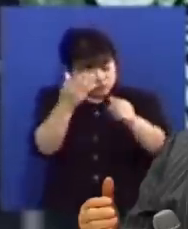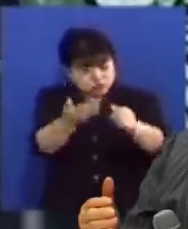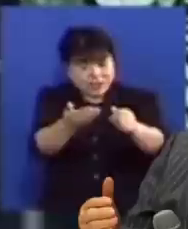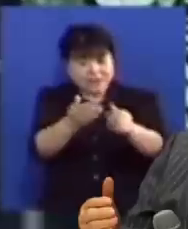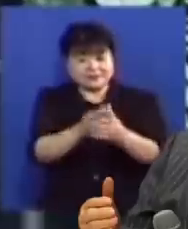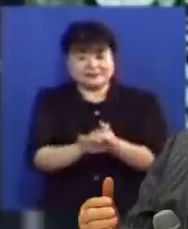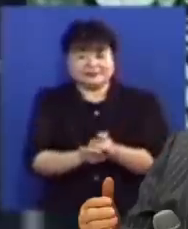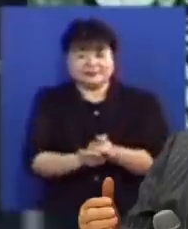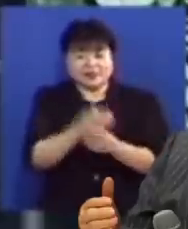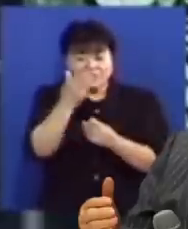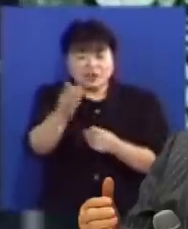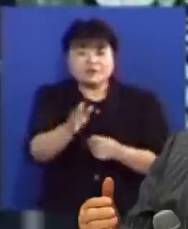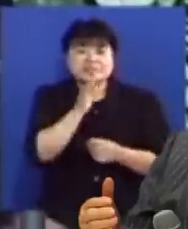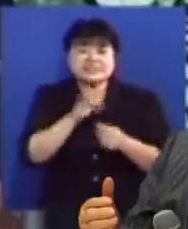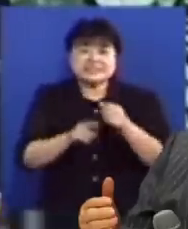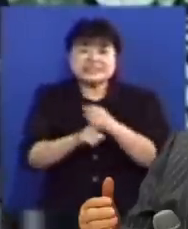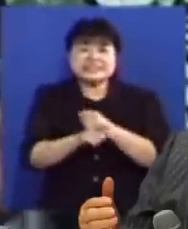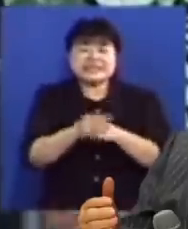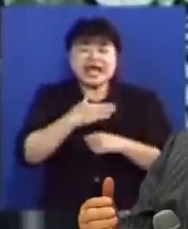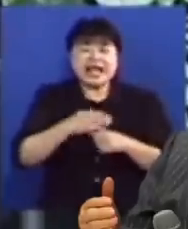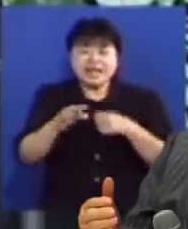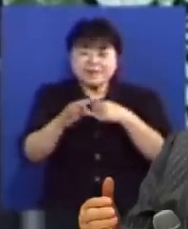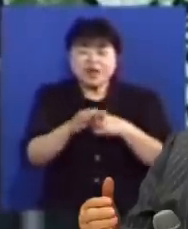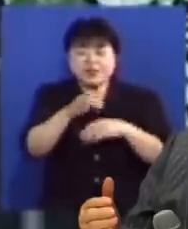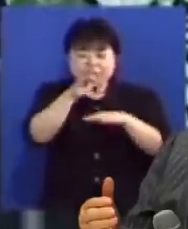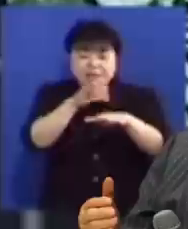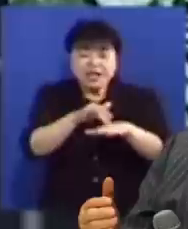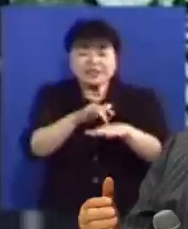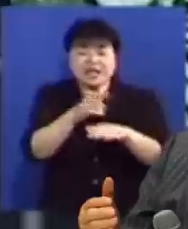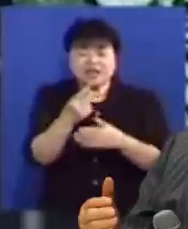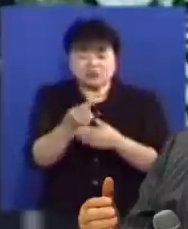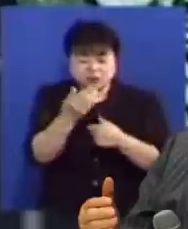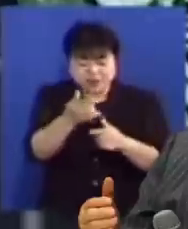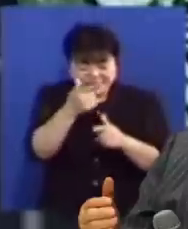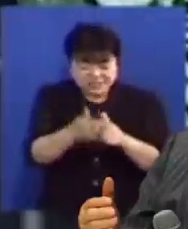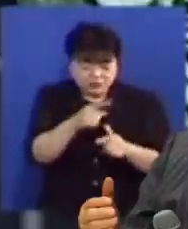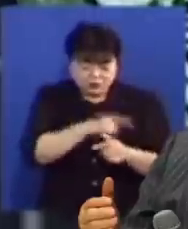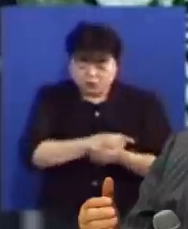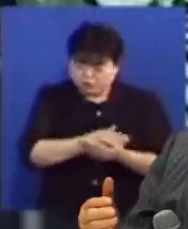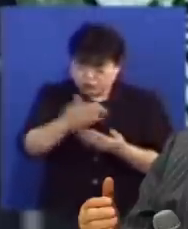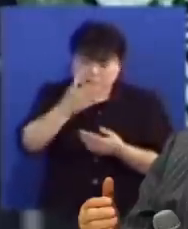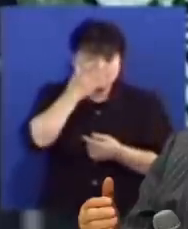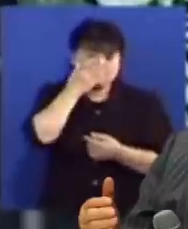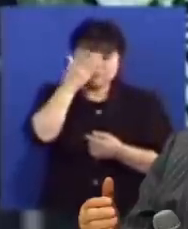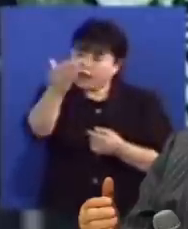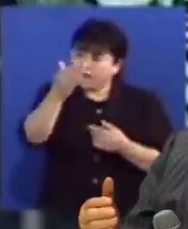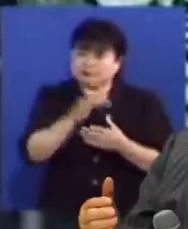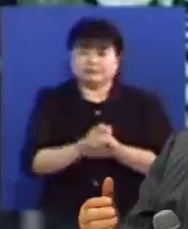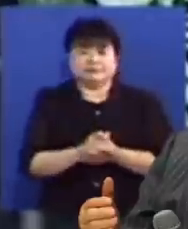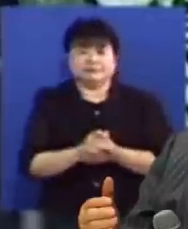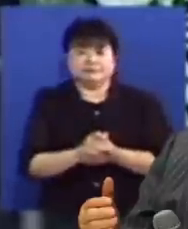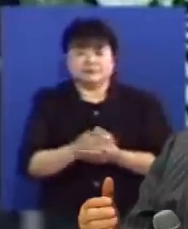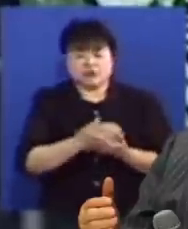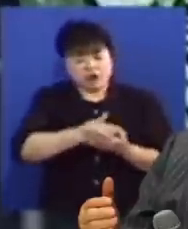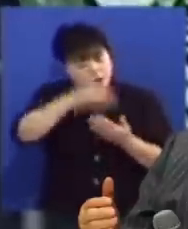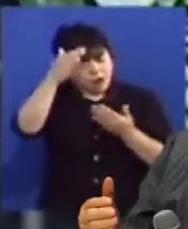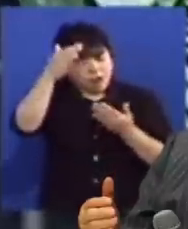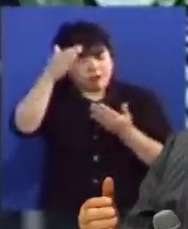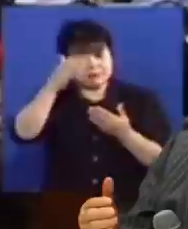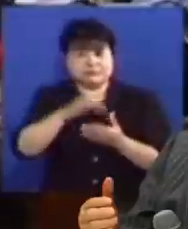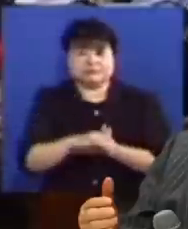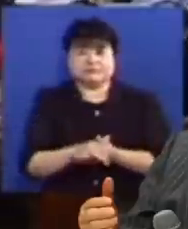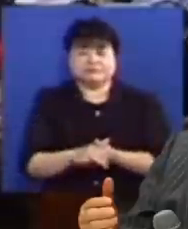자유가하리라 여러분이 진리를 알면 마귀가 가져오는 것을 예수 이름으로 물리치면 되는 것입니다 물러가라